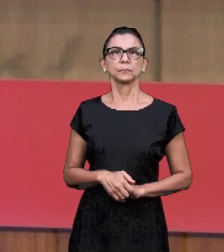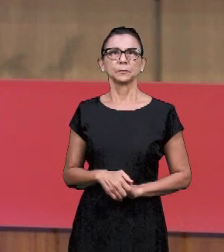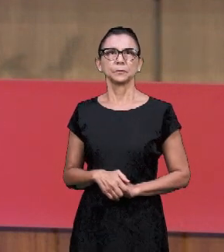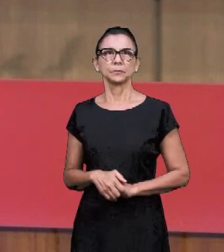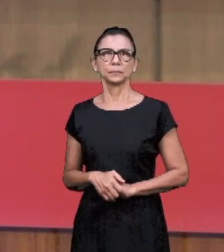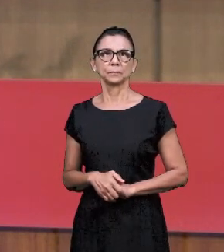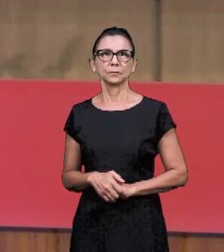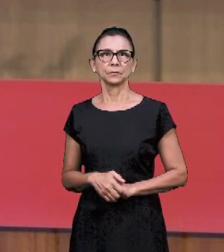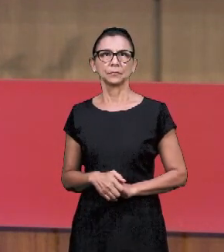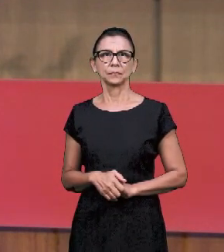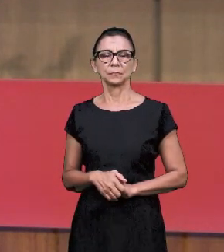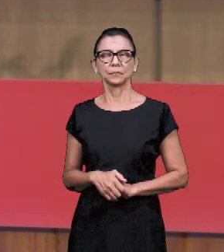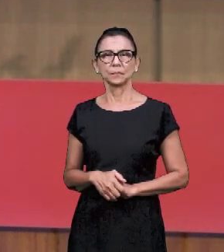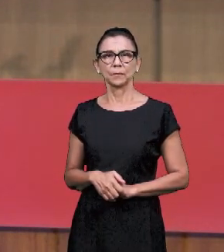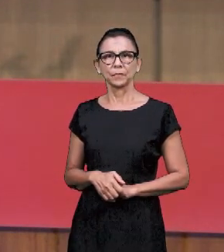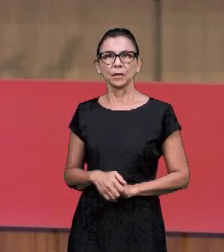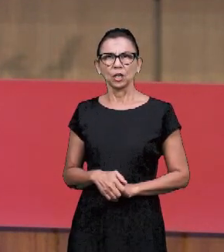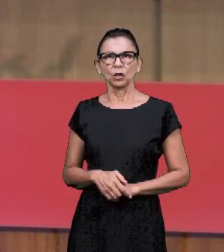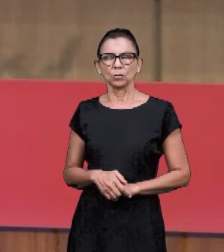вопрос. Вопрос.